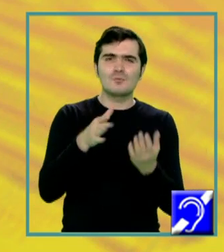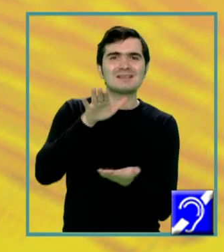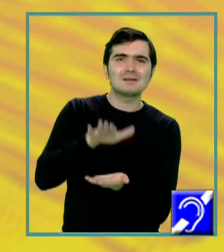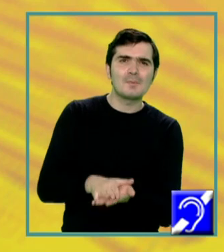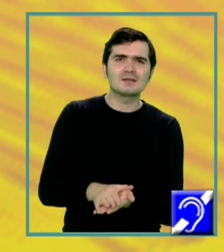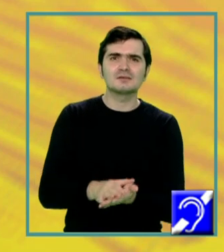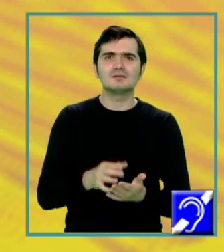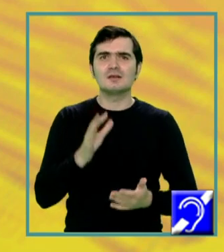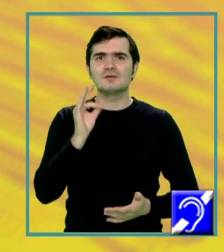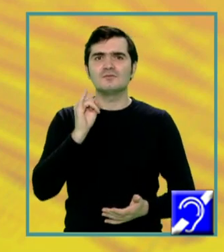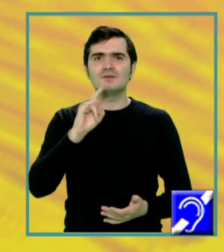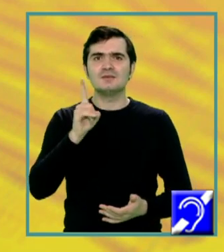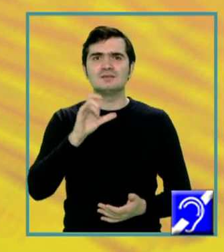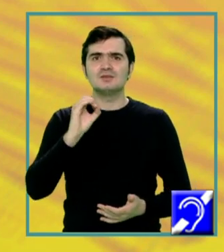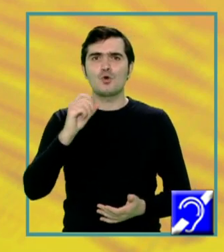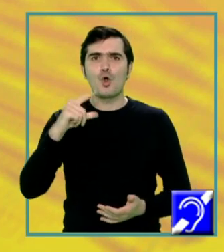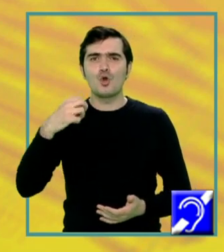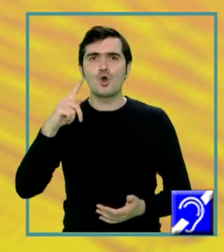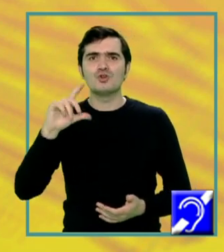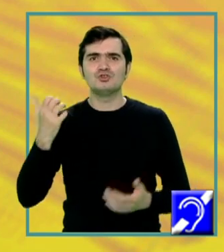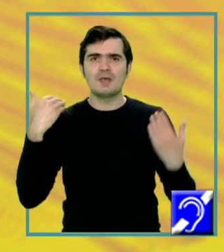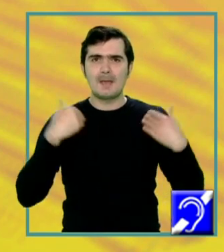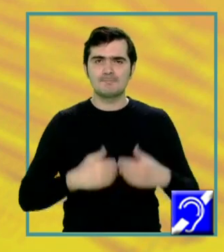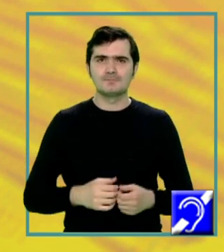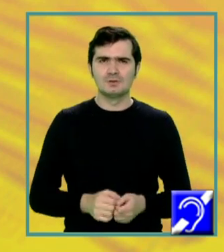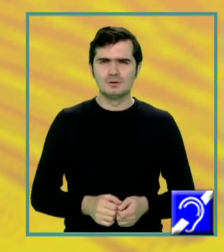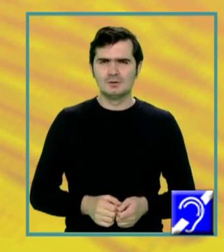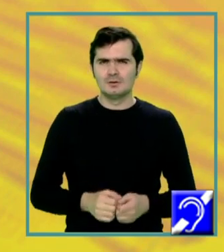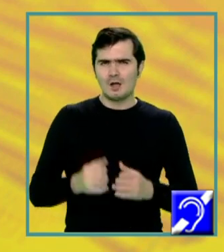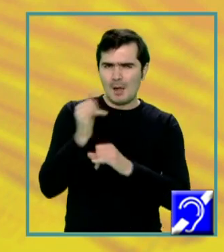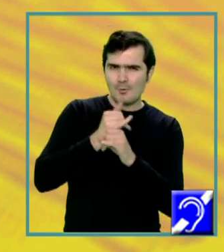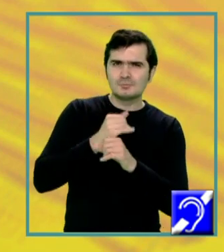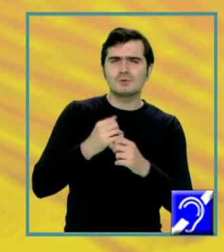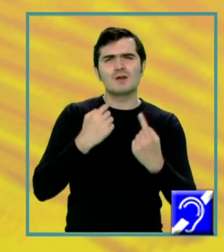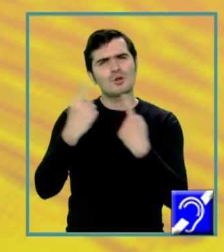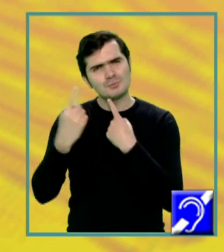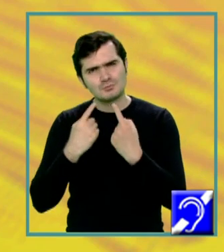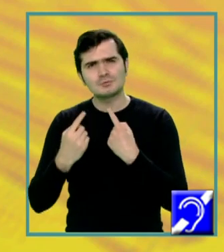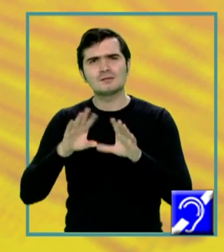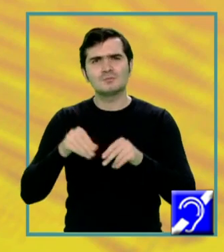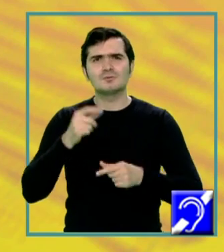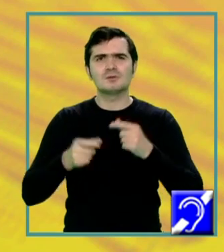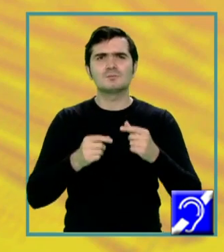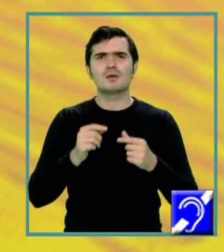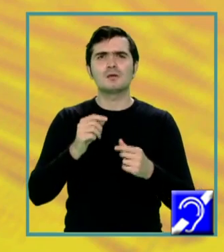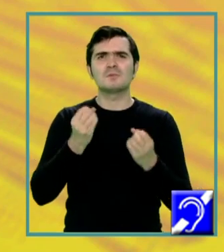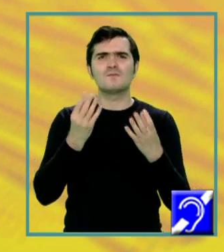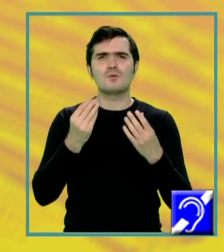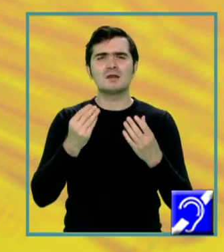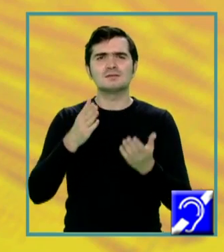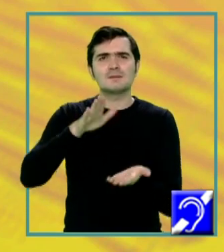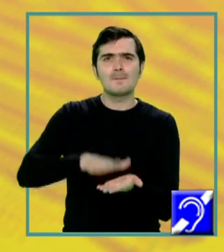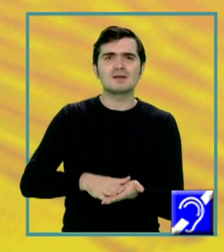fiziologia celor două sisteme reproducătoare. Am discutat, de asemenea, despre noțiuni elementare de